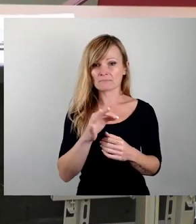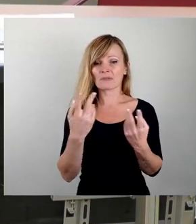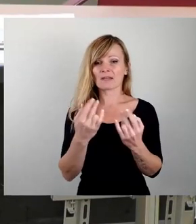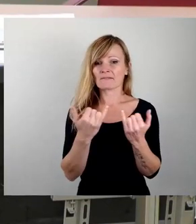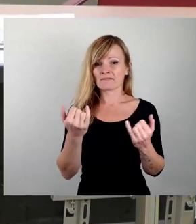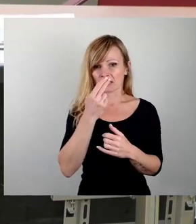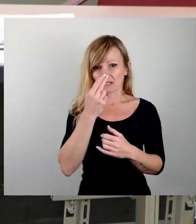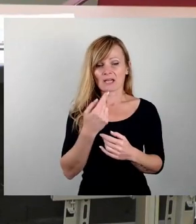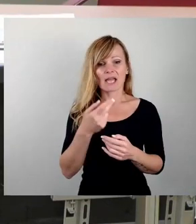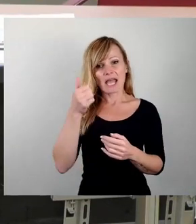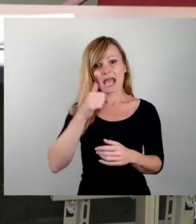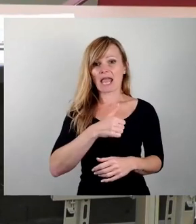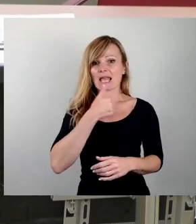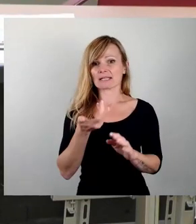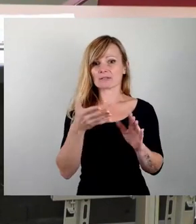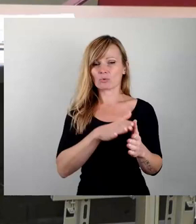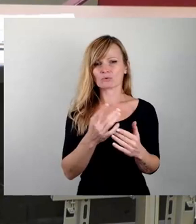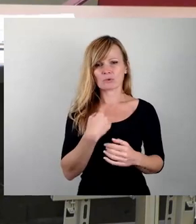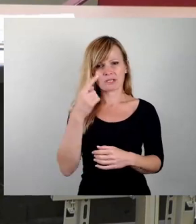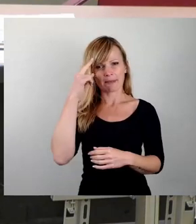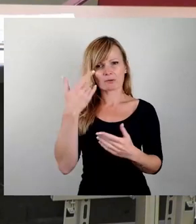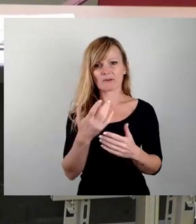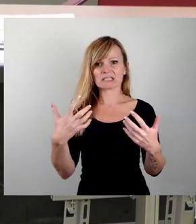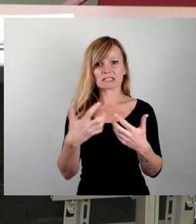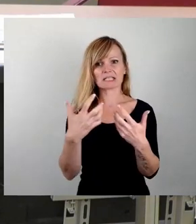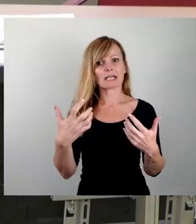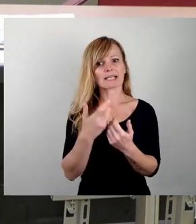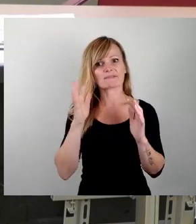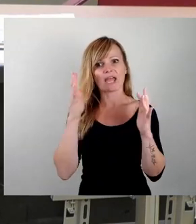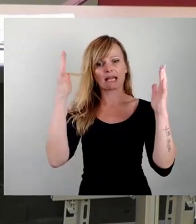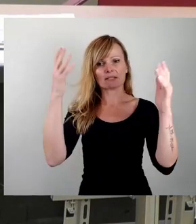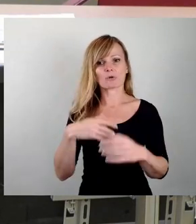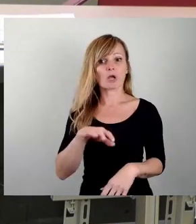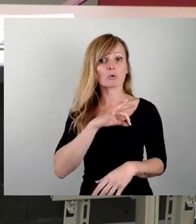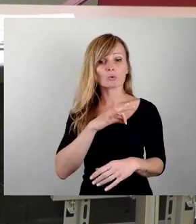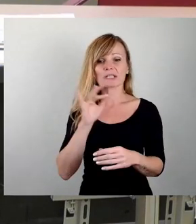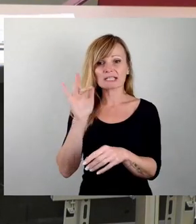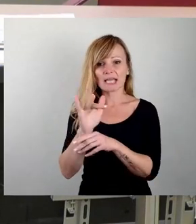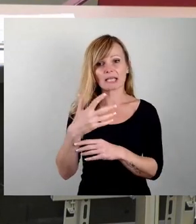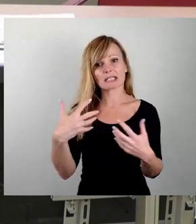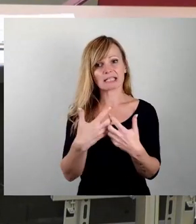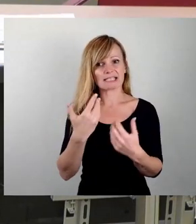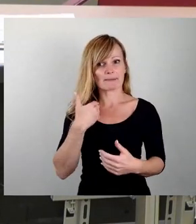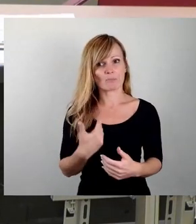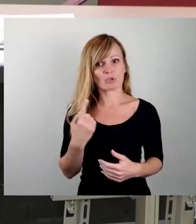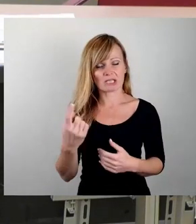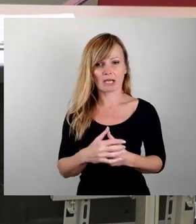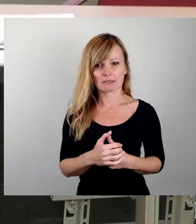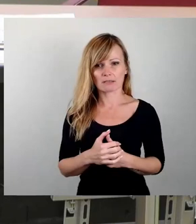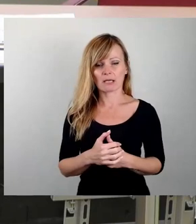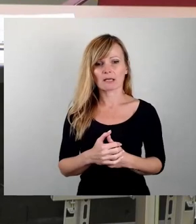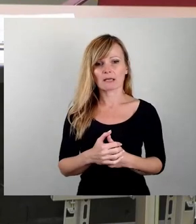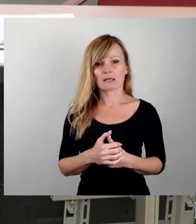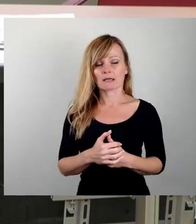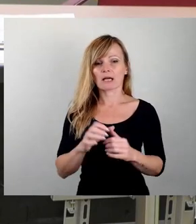Heldentod, zum Krieg, zur Kriegsverherrlichung? Die Grünen zum Beispiel sind wohl gegen Kriegsmüdigkeit. Kann man Pulverwerke